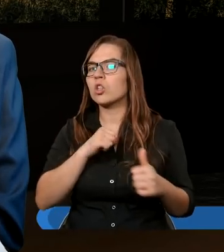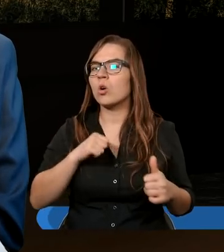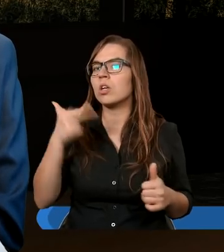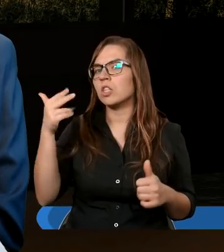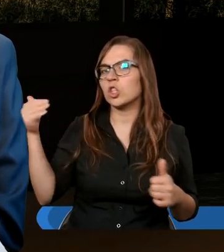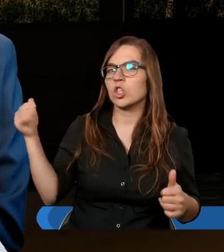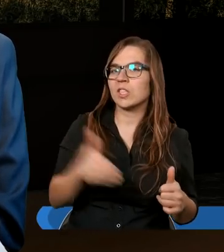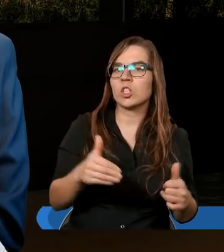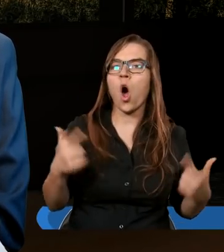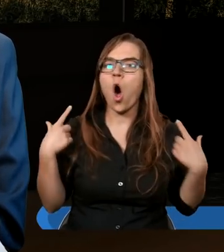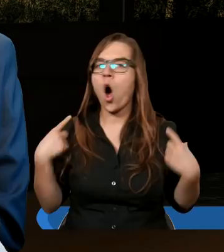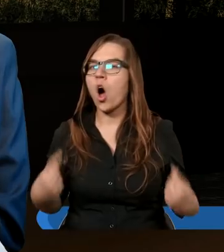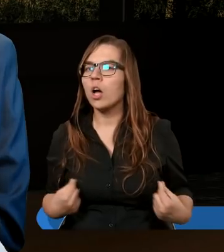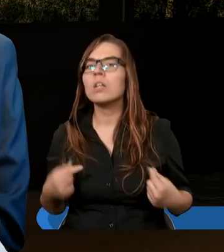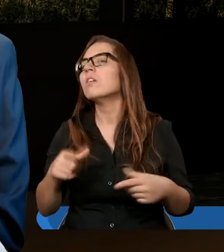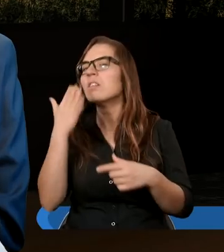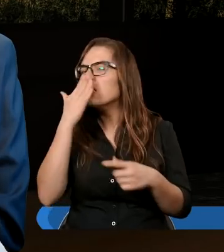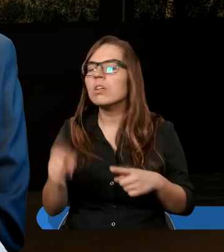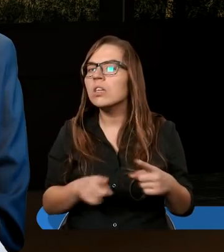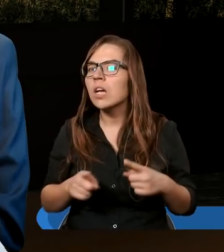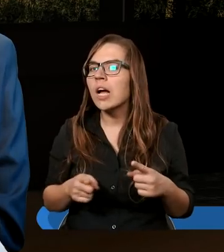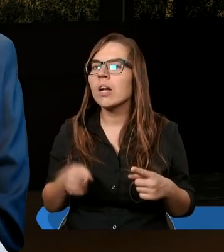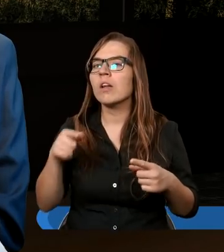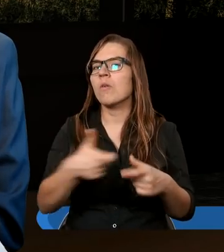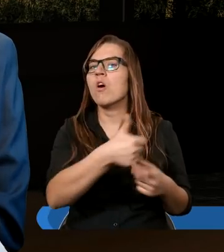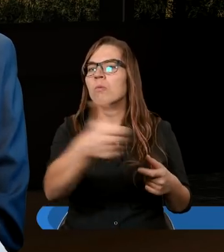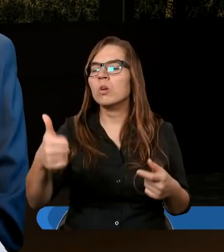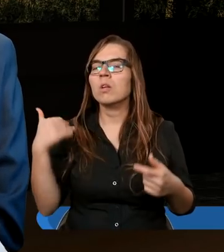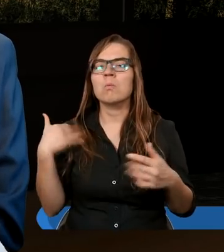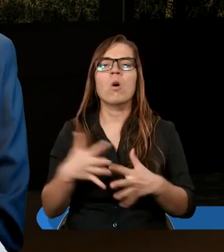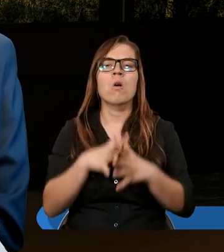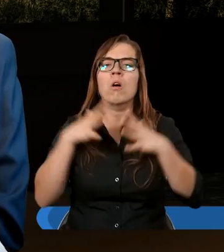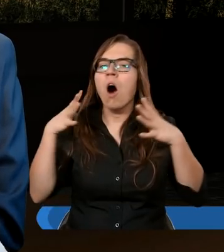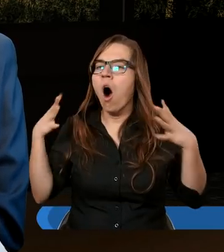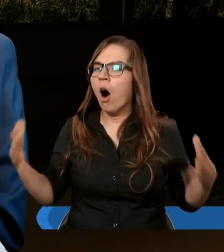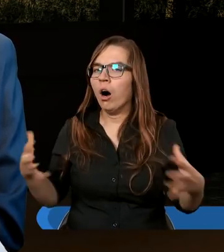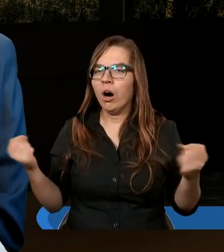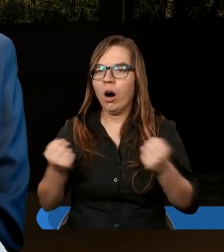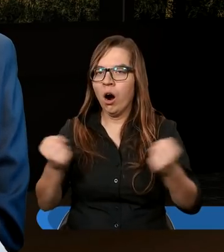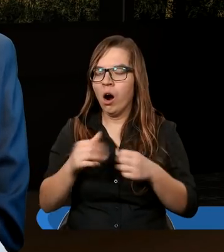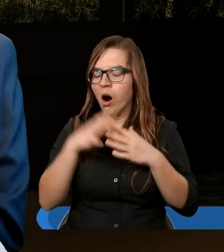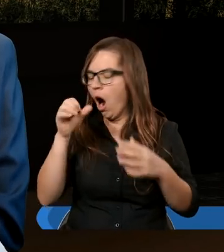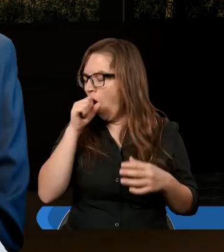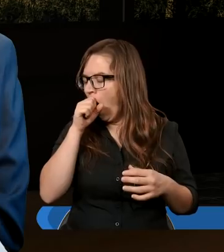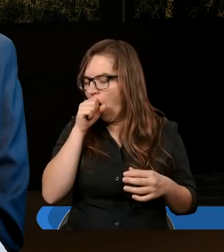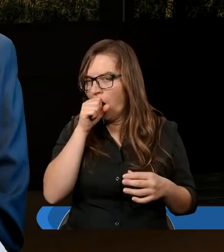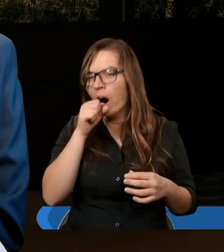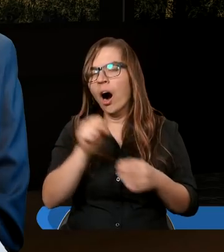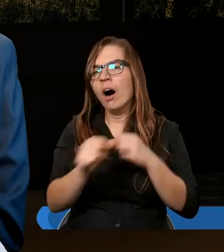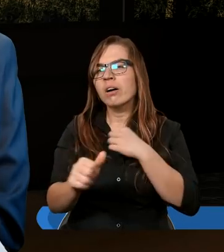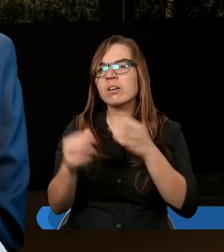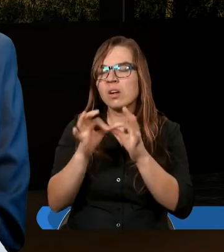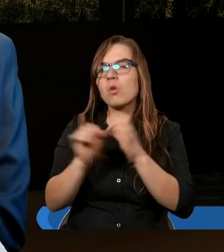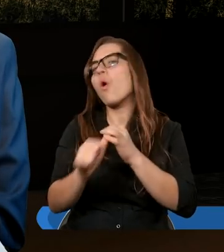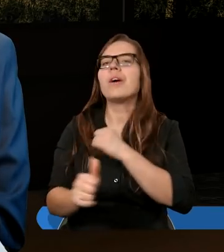tysiące osób, to oznacza, że ta wspólnota była bardzo duża. W stosunku do Jerozolimy jako miasta,